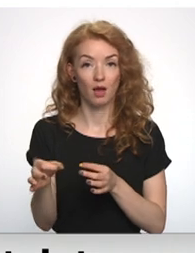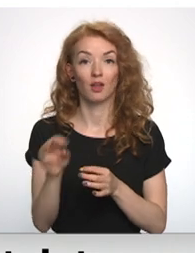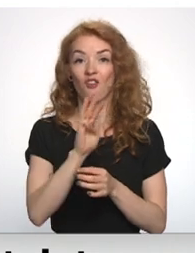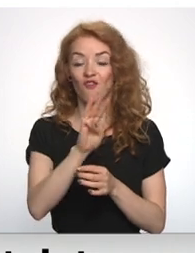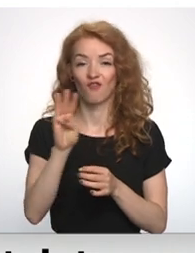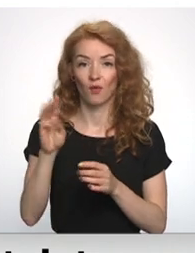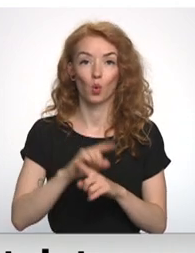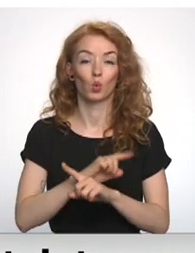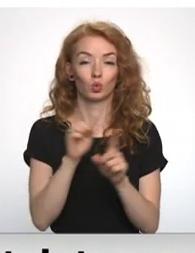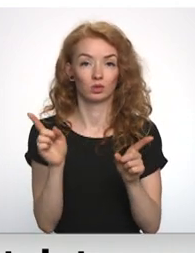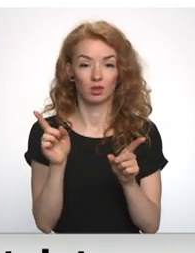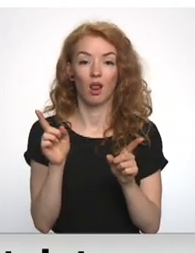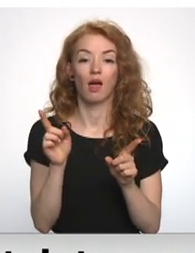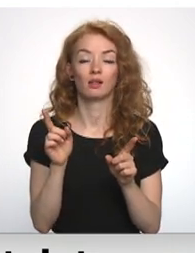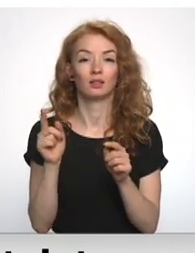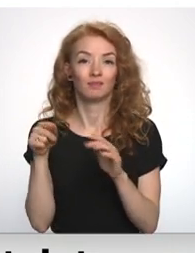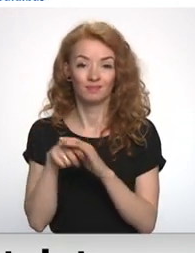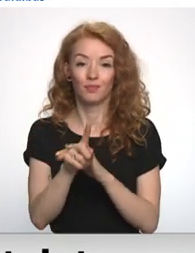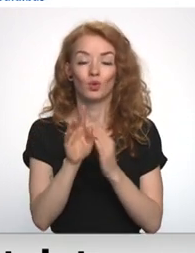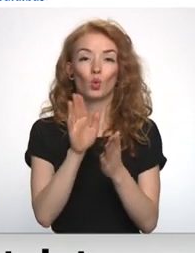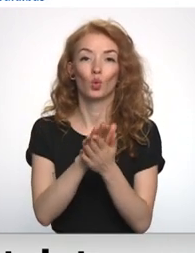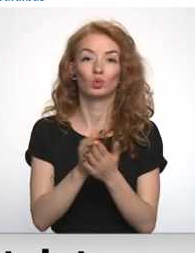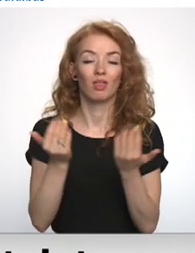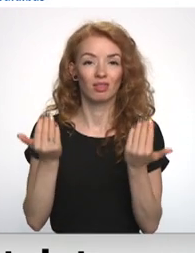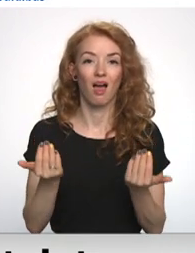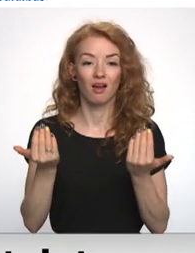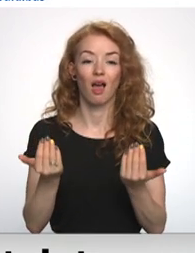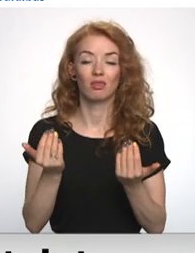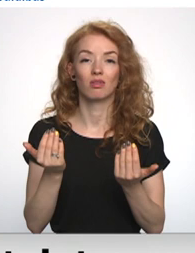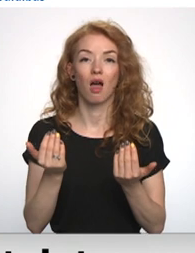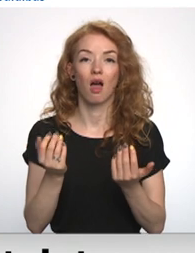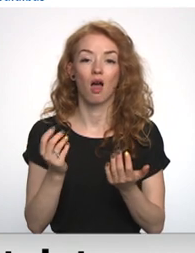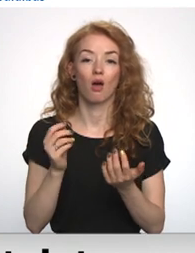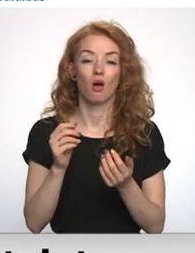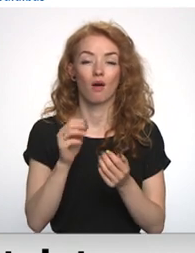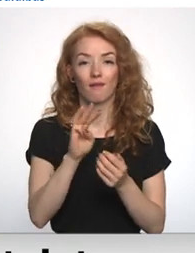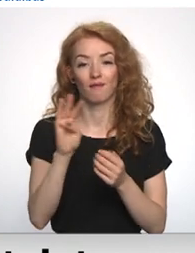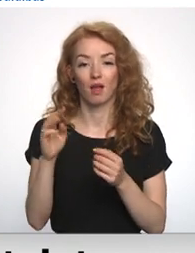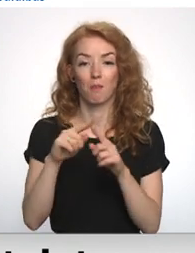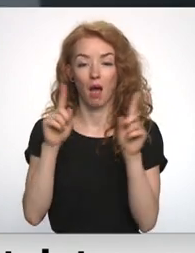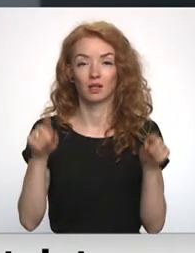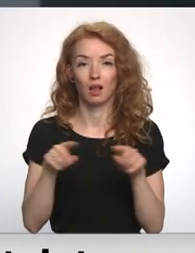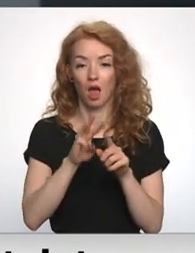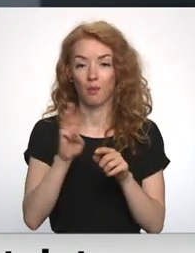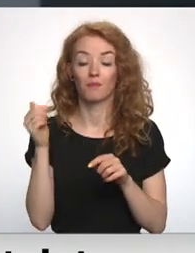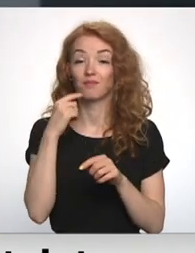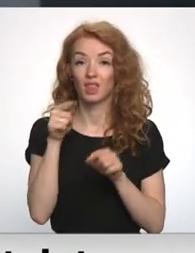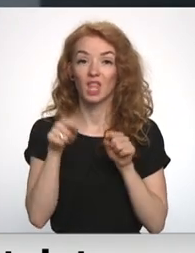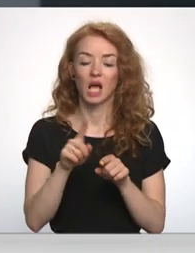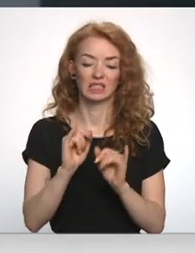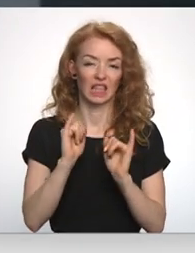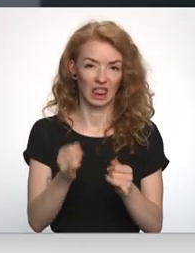mājaslapa uzreiz arī neaizvet apmeklētāju uz tagadējā preļu novada mājas lapu. Tās ir neforšas kļūdas.